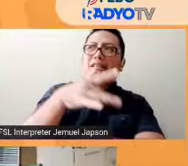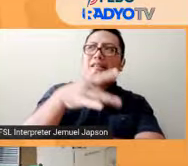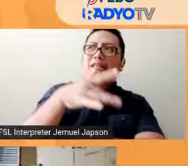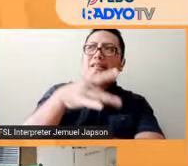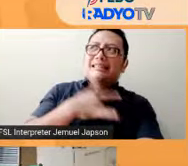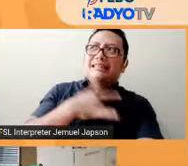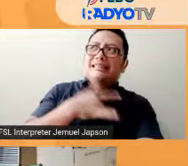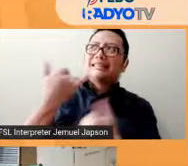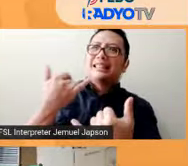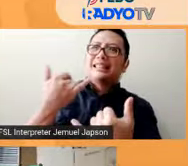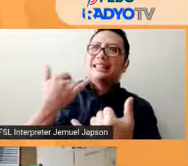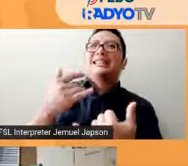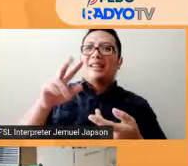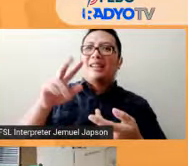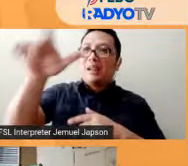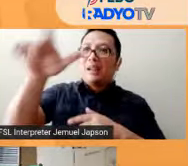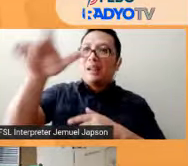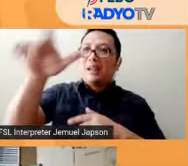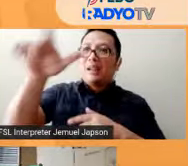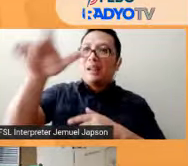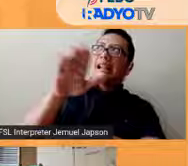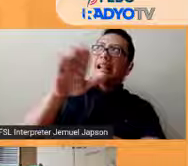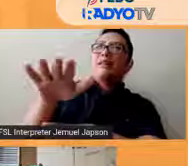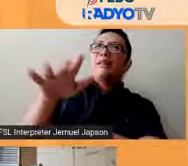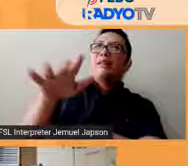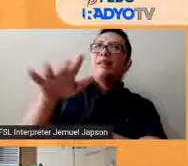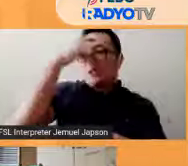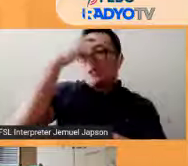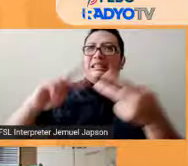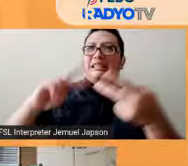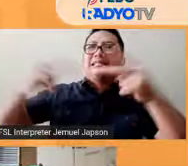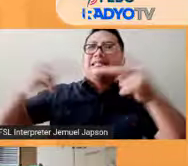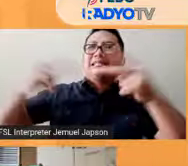nababanggit natin. Sabi nga natin. Yes, totoo yan.